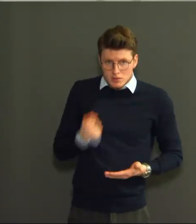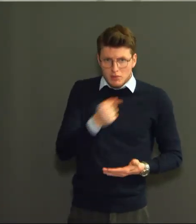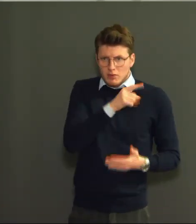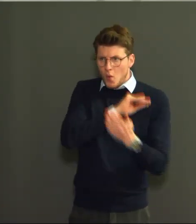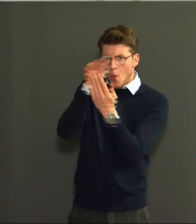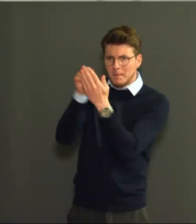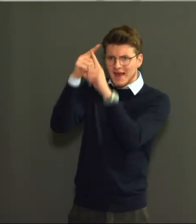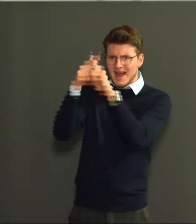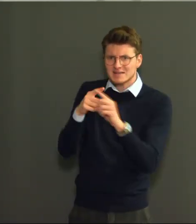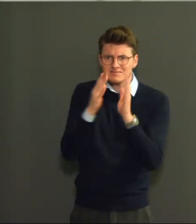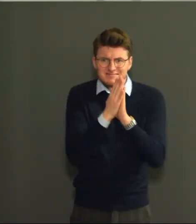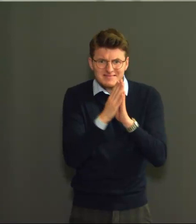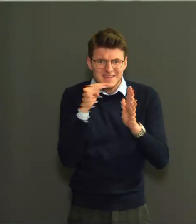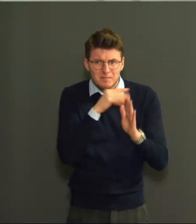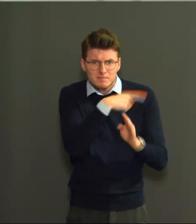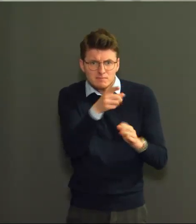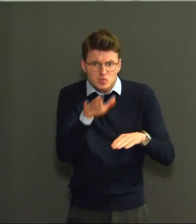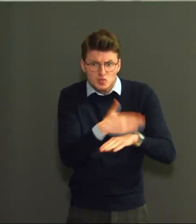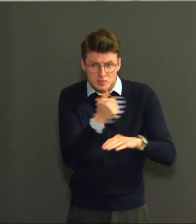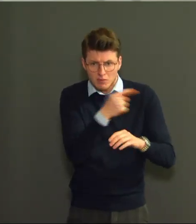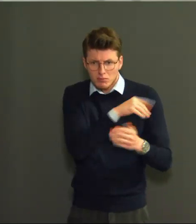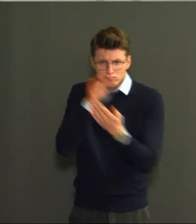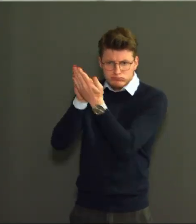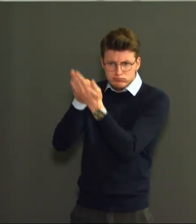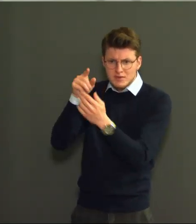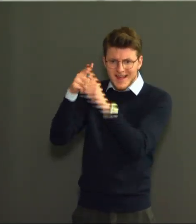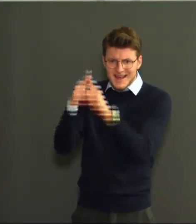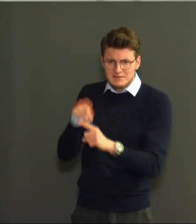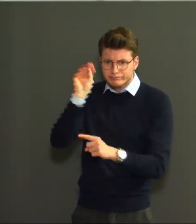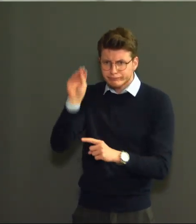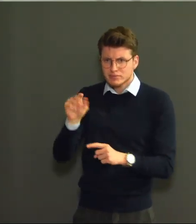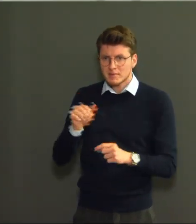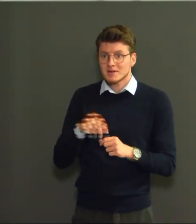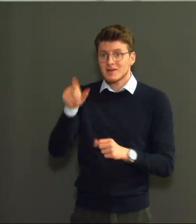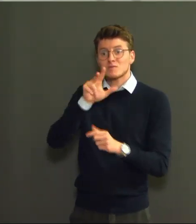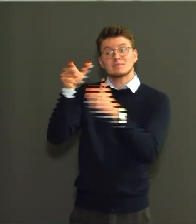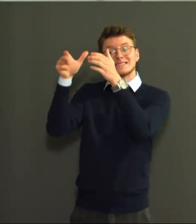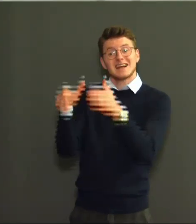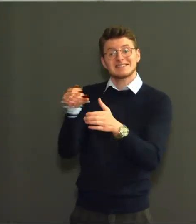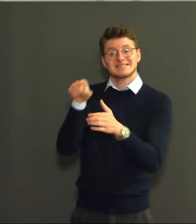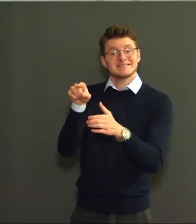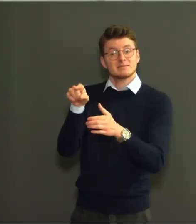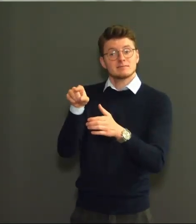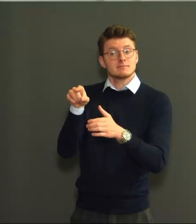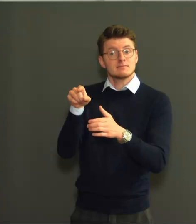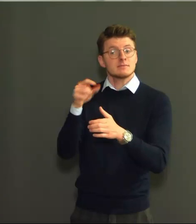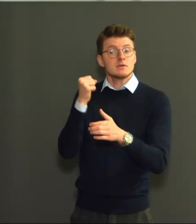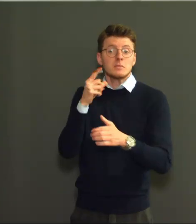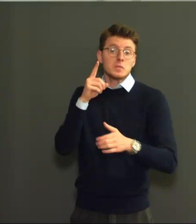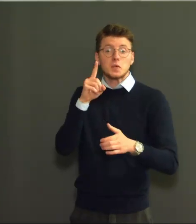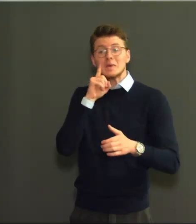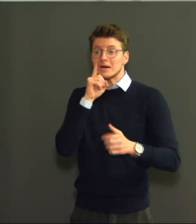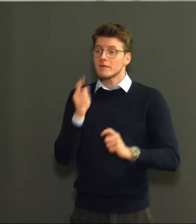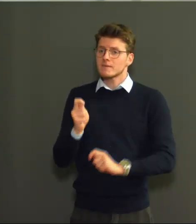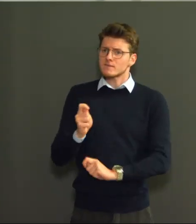snel mogelijk te doen. Op deze website kunnen beheerders van openbare ruimtes